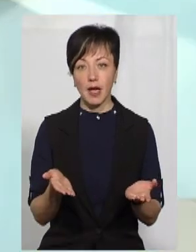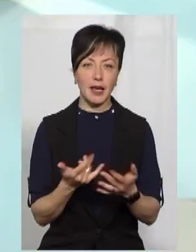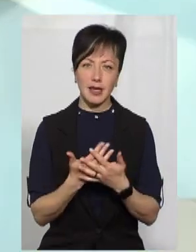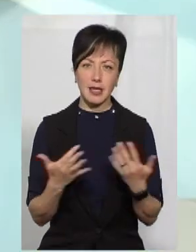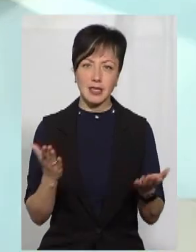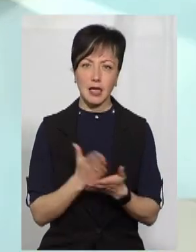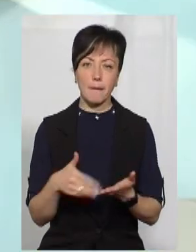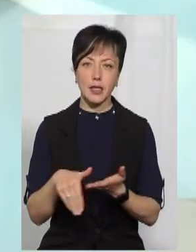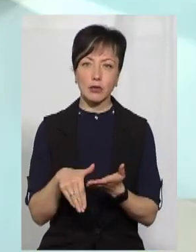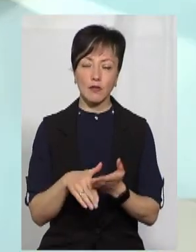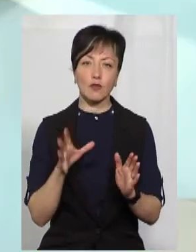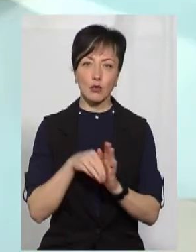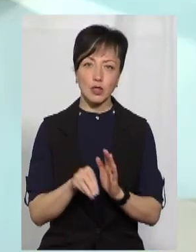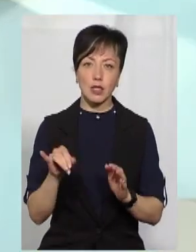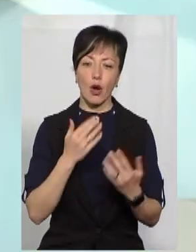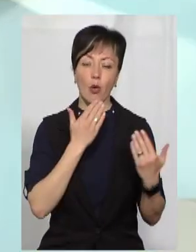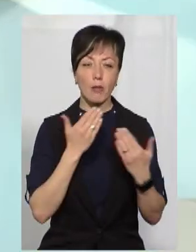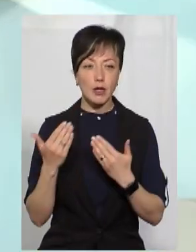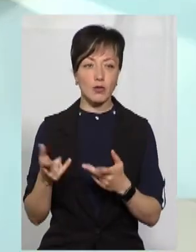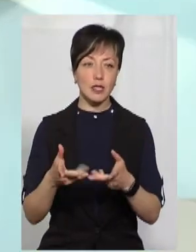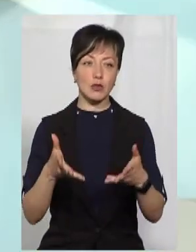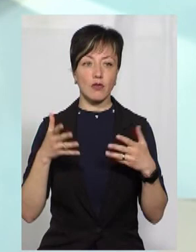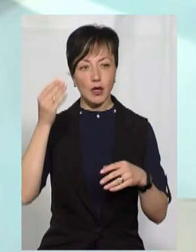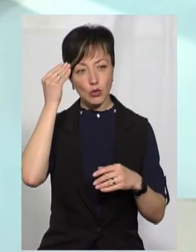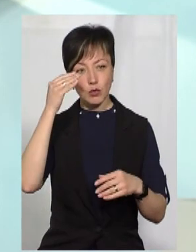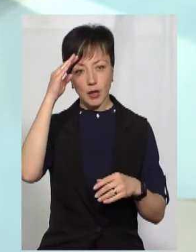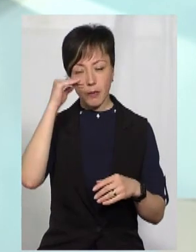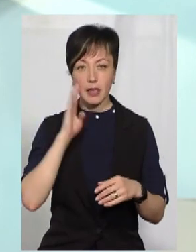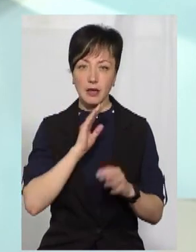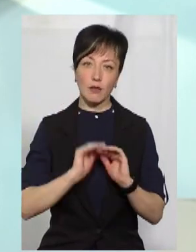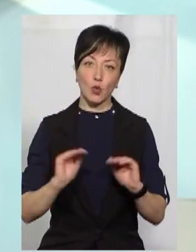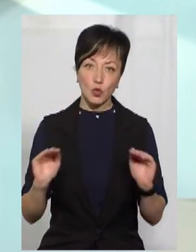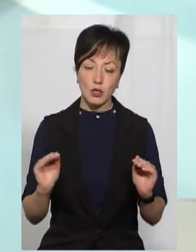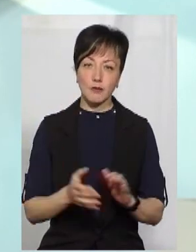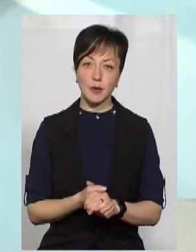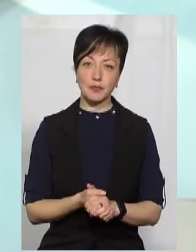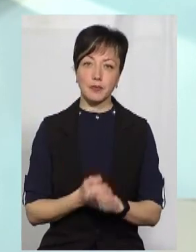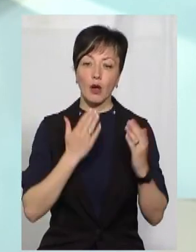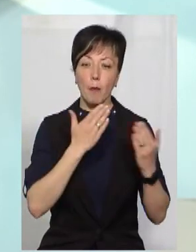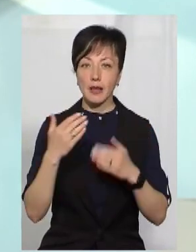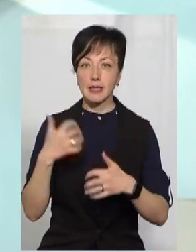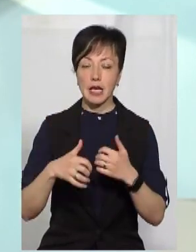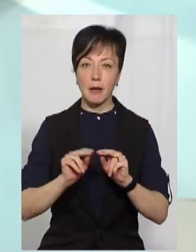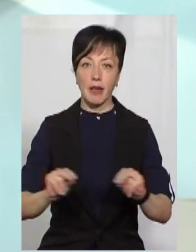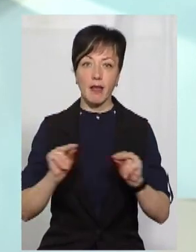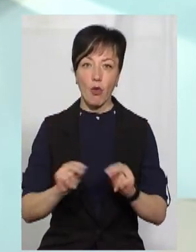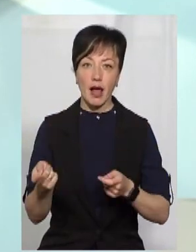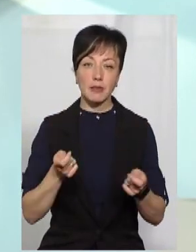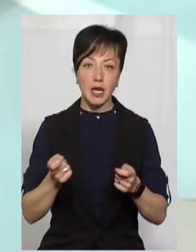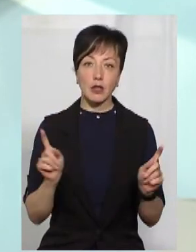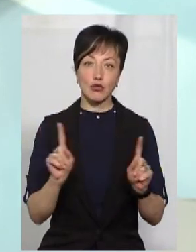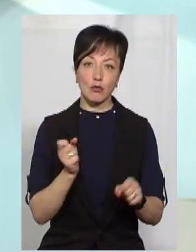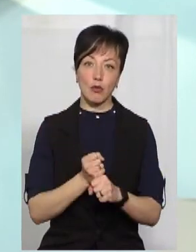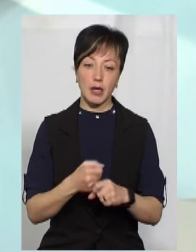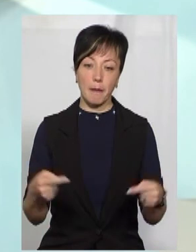Ну, різні є методології, в тому числі і опитування, з'ясування думки батьків, учнів, опитування, власне, серед педагогів, адміністрації